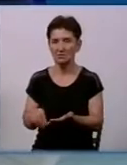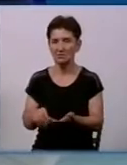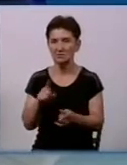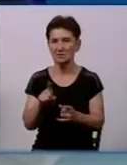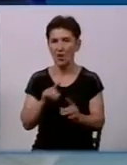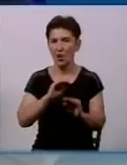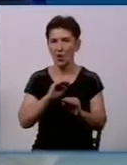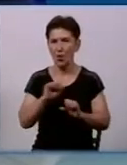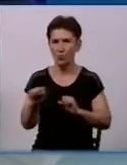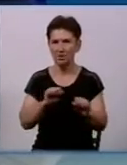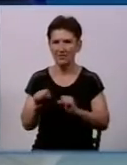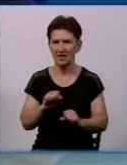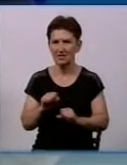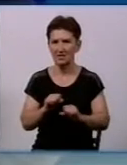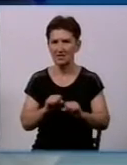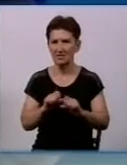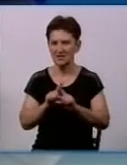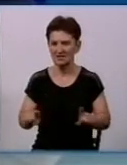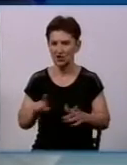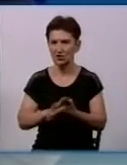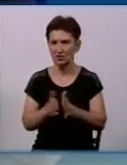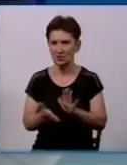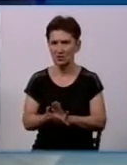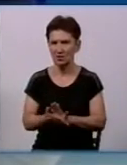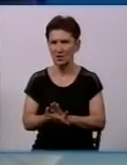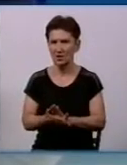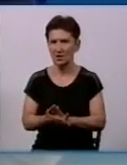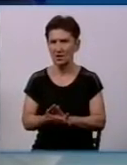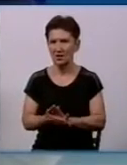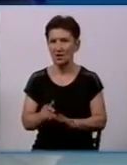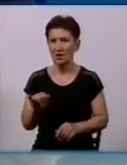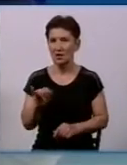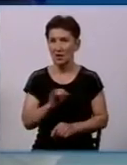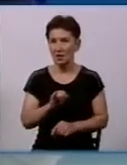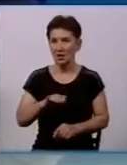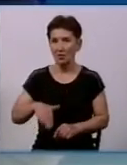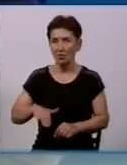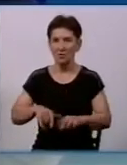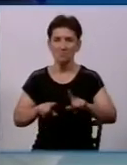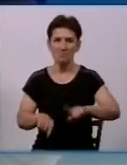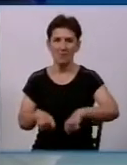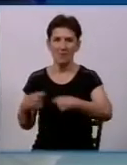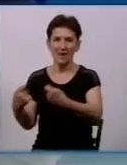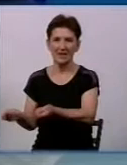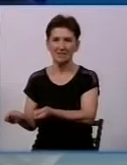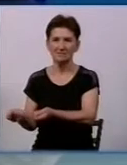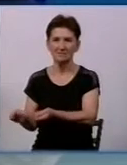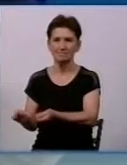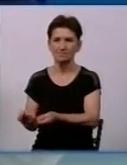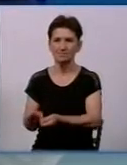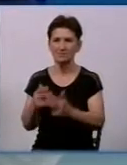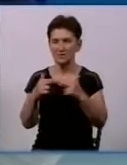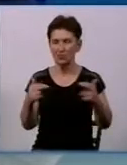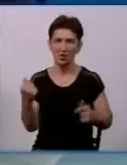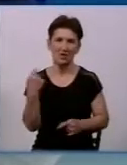надзвичайних ситуацій та цивільного захисту Кропонницької міської ради, і потім передані до ОКВП Дніпро